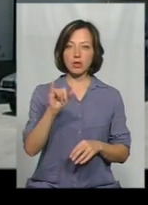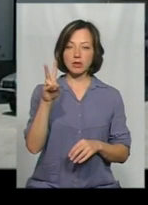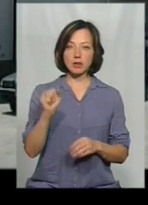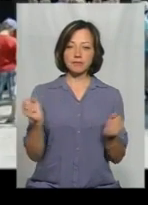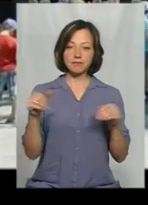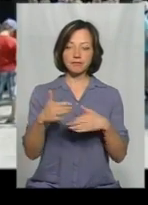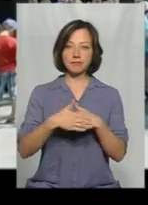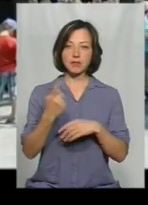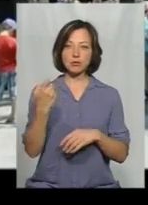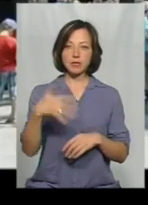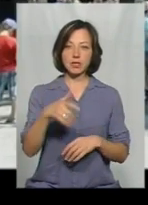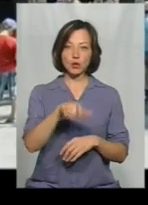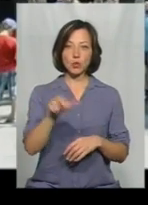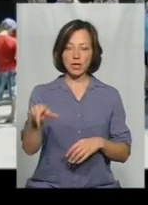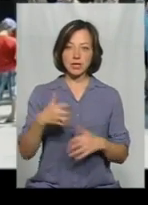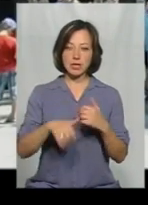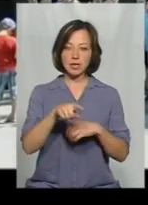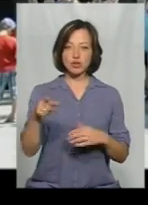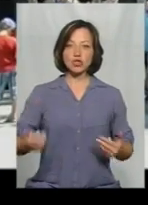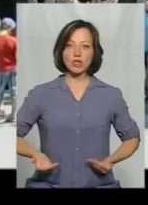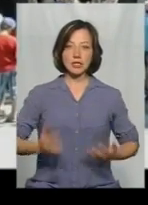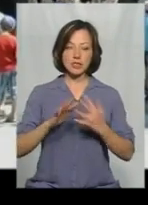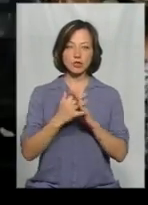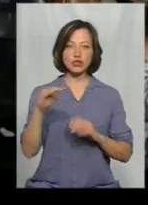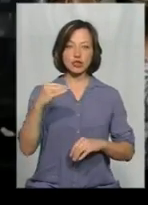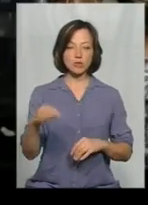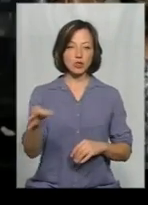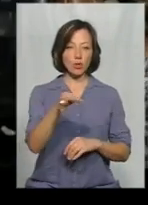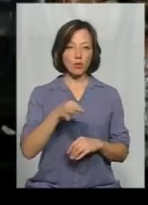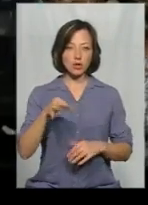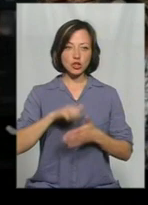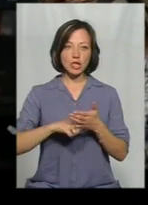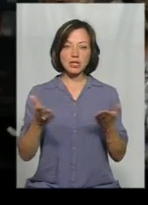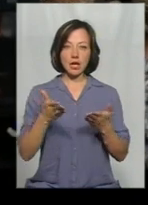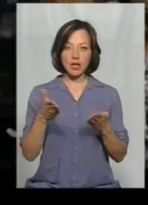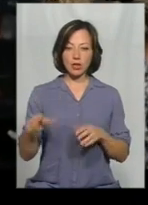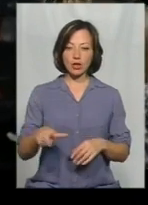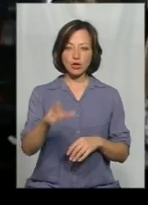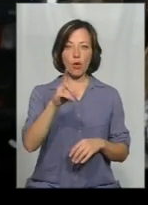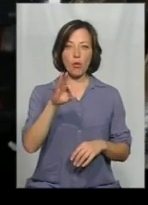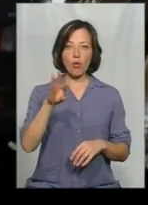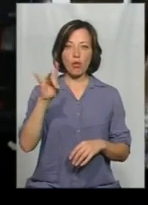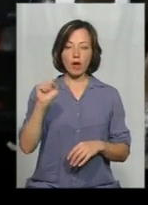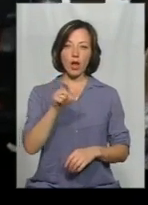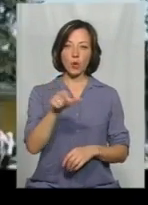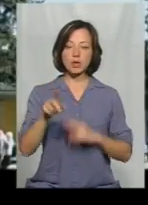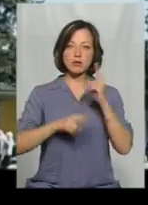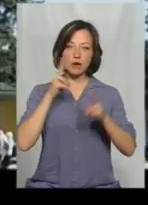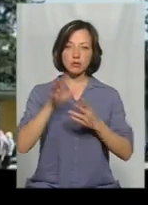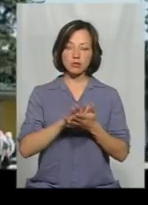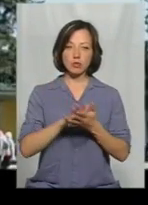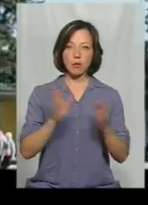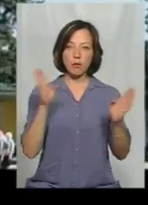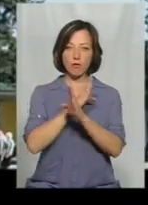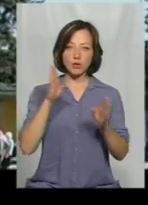Там зібралося близько 150 людей. Серед них і жителі сіл Житомирської області, через які протікає річка Хомора. Люди скаржаться на забруднення